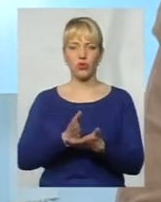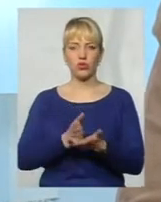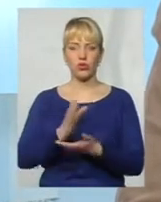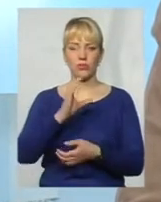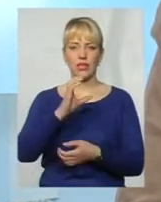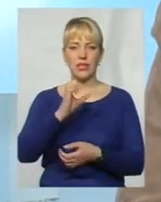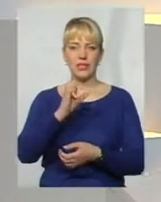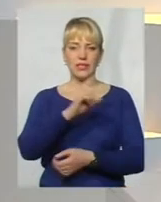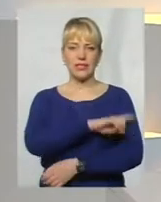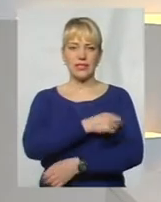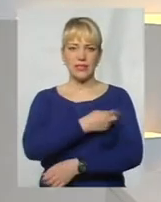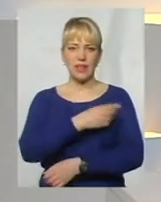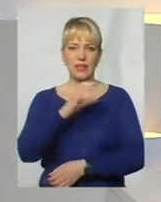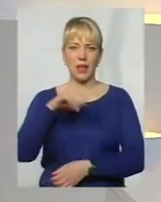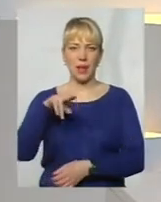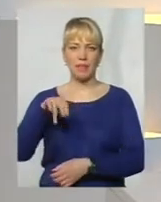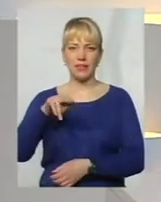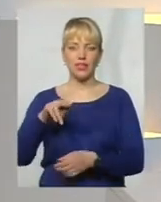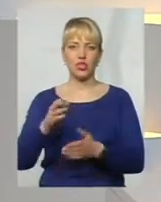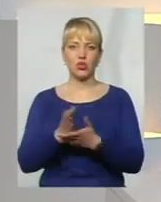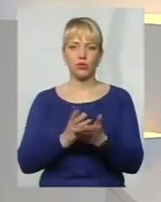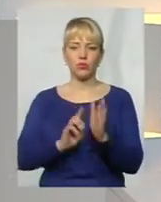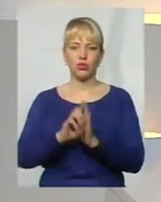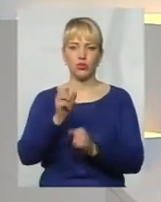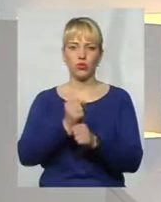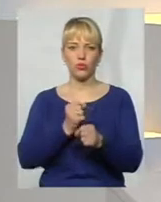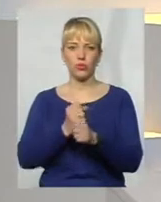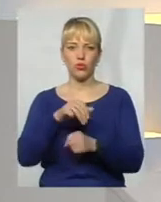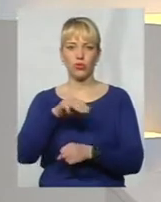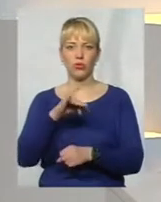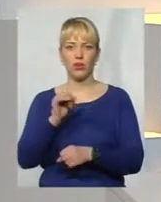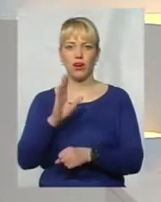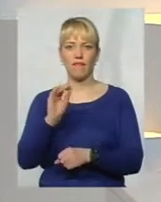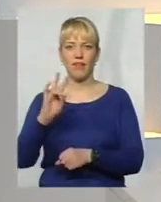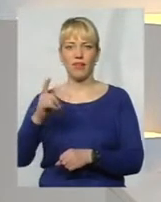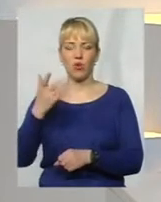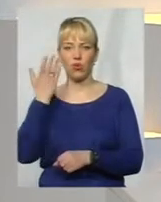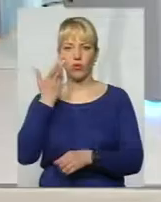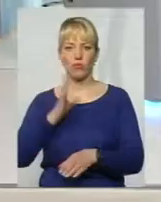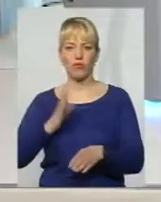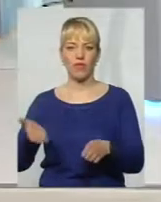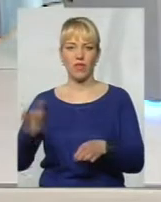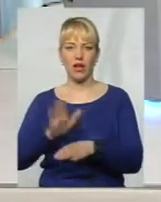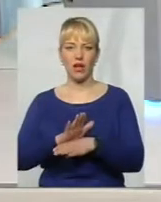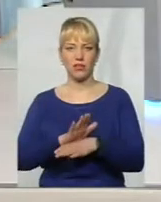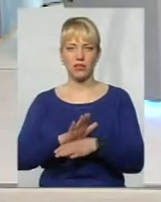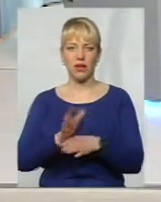Розпочали роботу вже в травні, коли був наказ брати